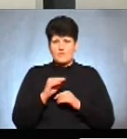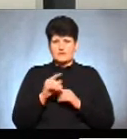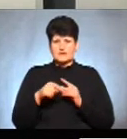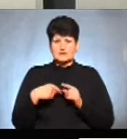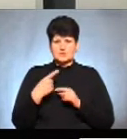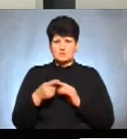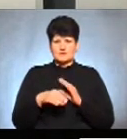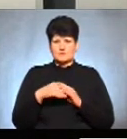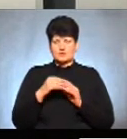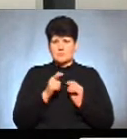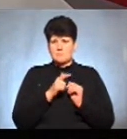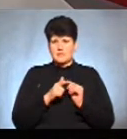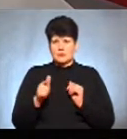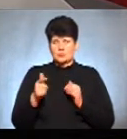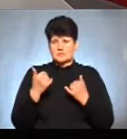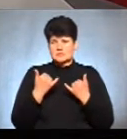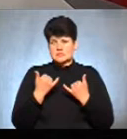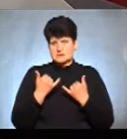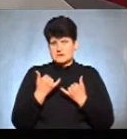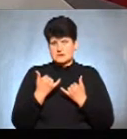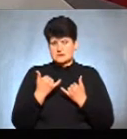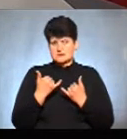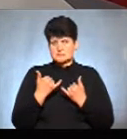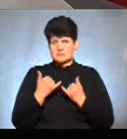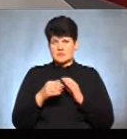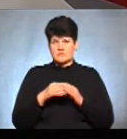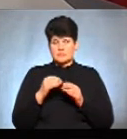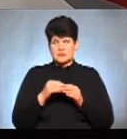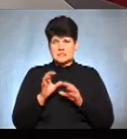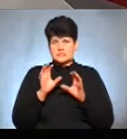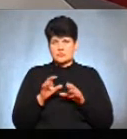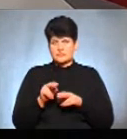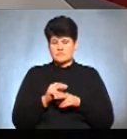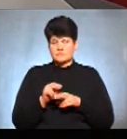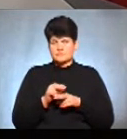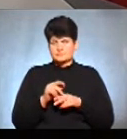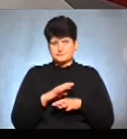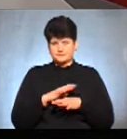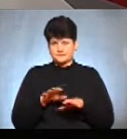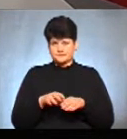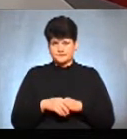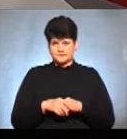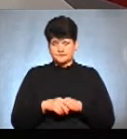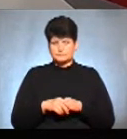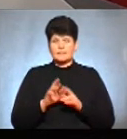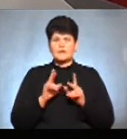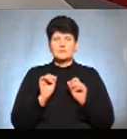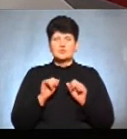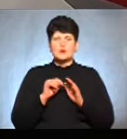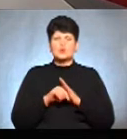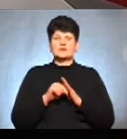виборчий період. Але вже зараз по ходу виборів поправляти закон, звичайно, ніхто не буде, це однозначно. Як можете охарактеризувати